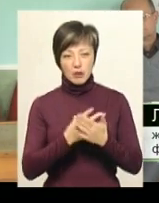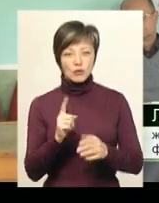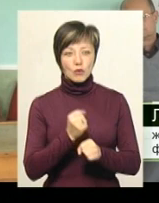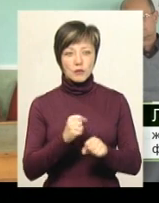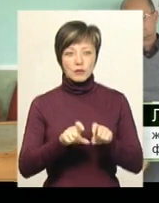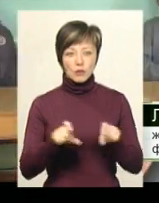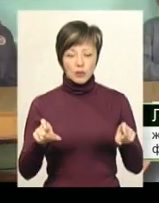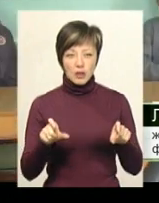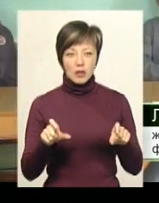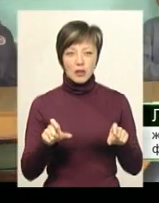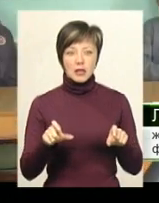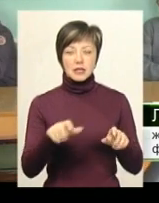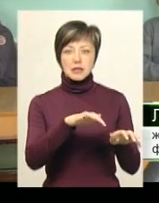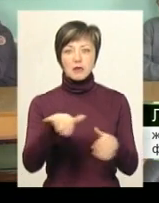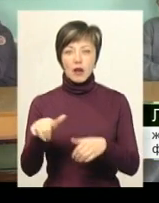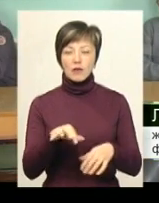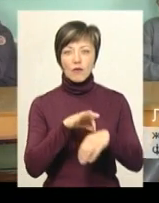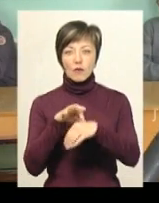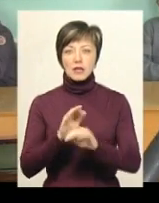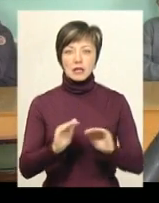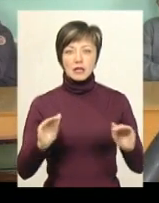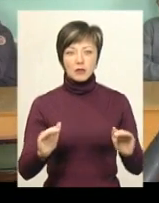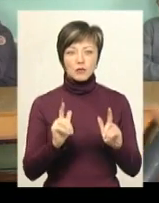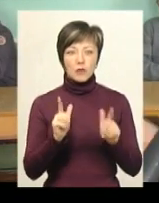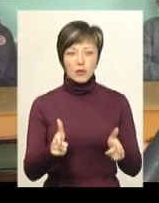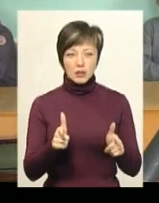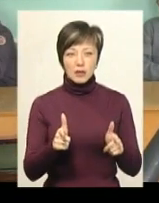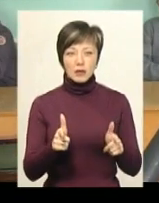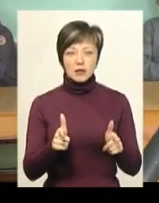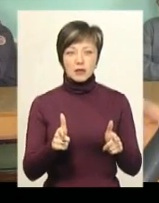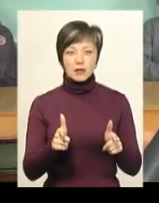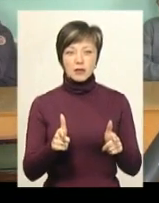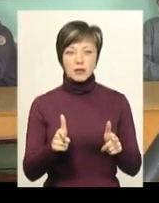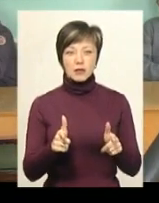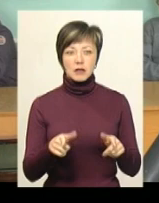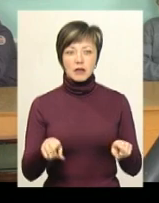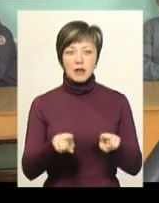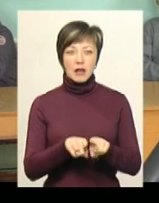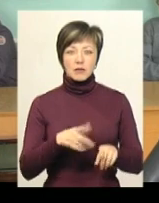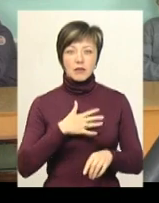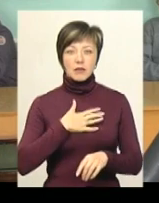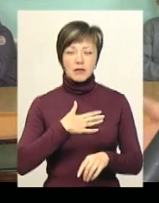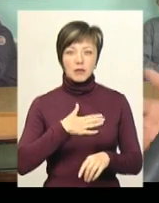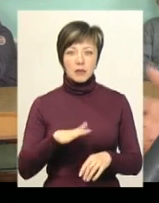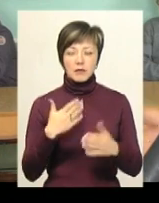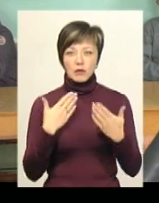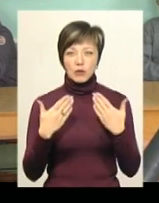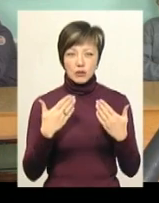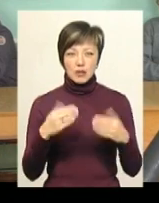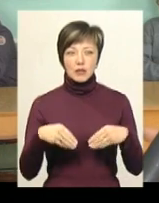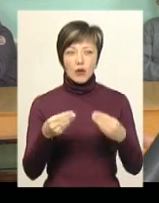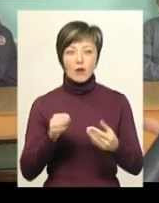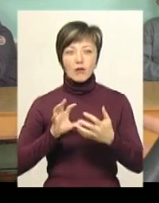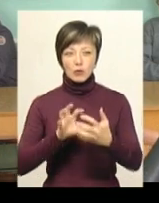робиться в школі закупнянській. Забирають дітей, возять вони дітей, ті, що пішли, згадалися в закупнув з таким страхом, з таким всім неприязним відносином. Даються